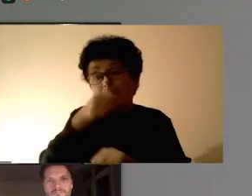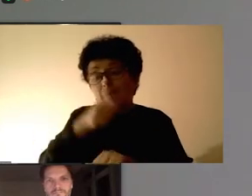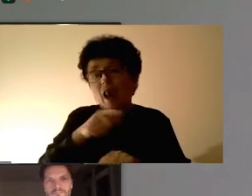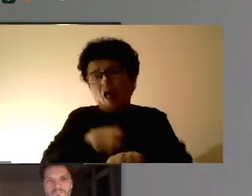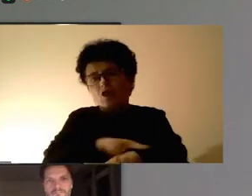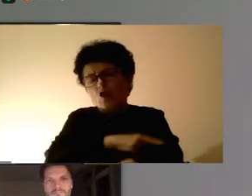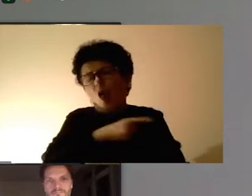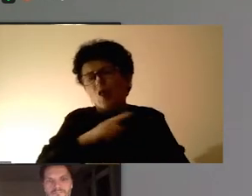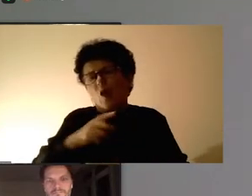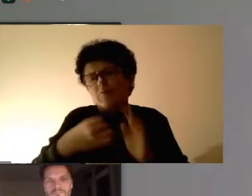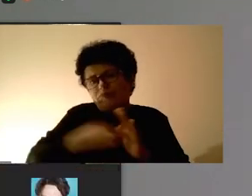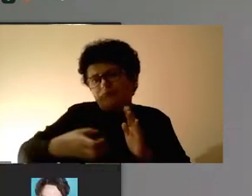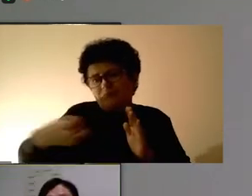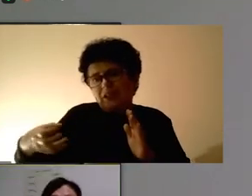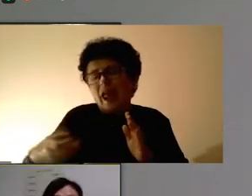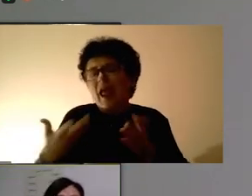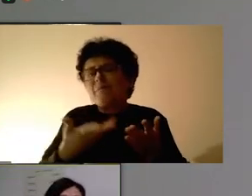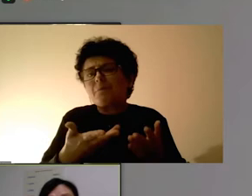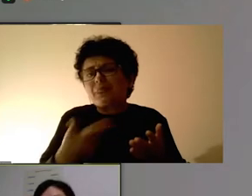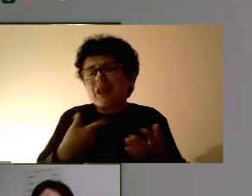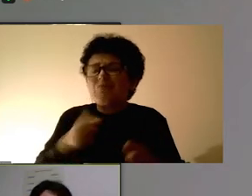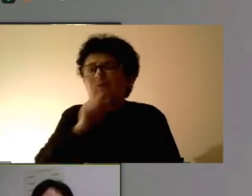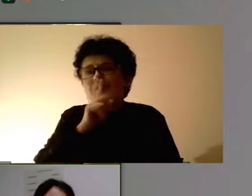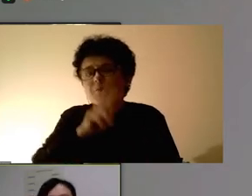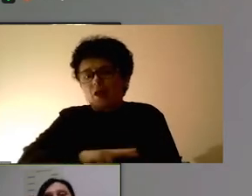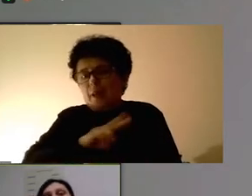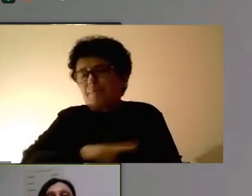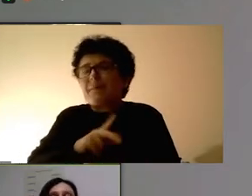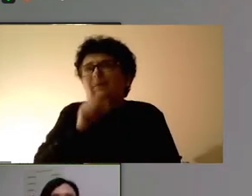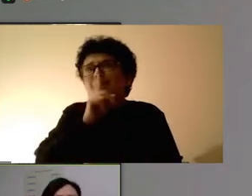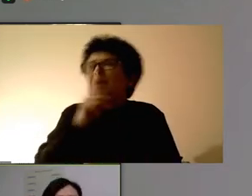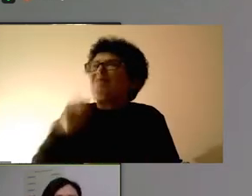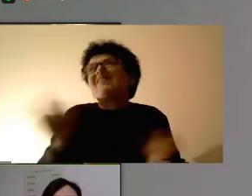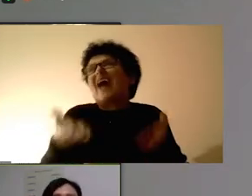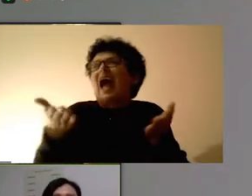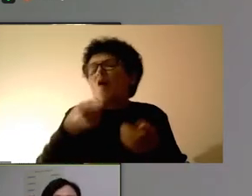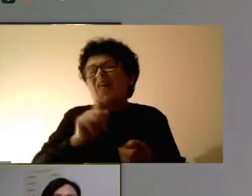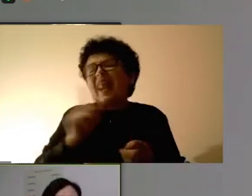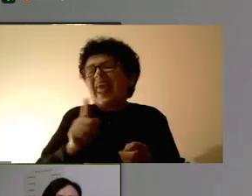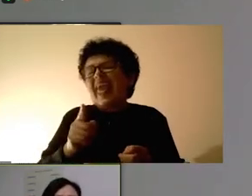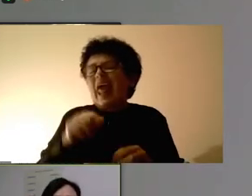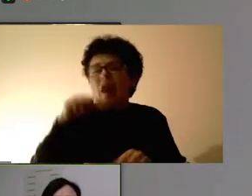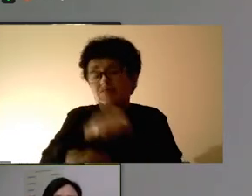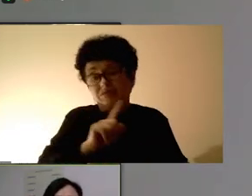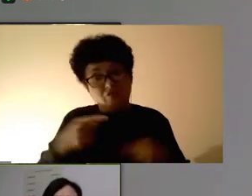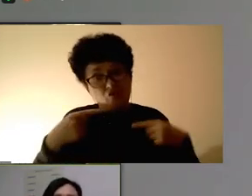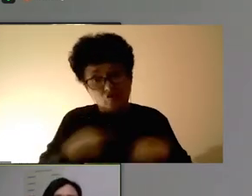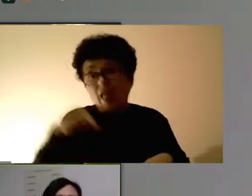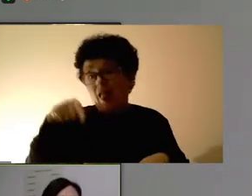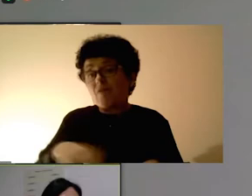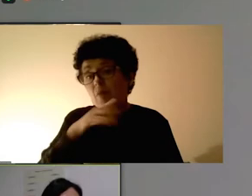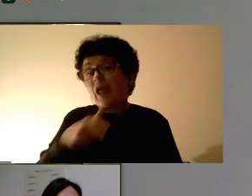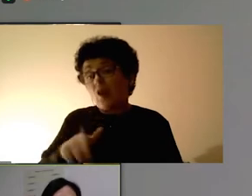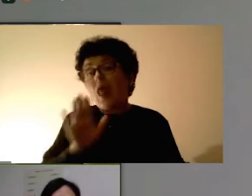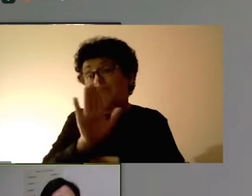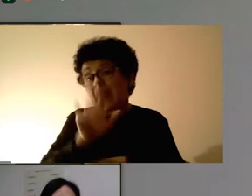населство, ние некако го толерираме и сметаме дека не е населство. А за жал е многу присутно во нашето общество, како